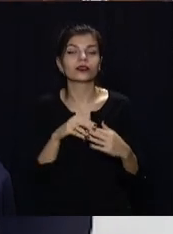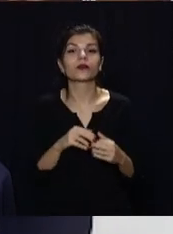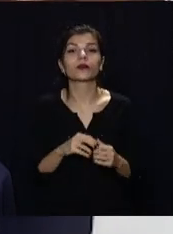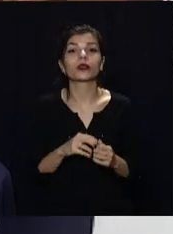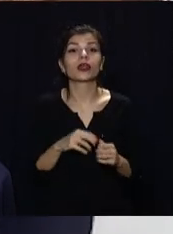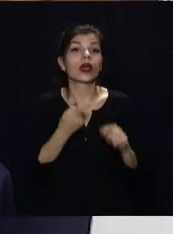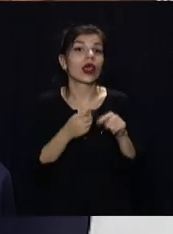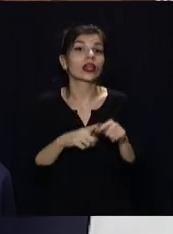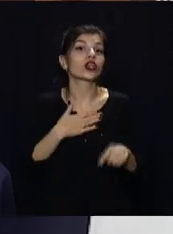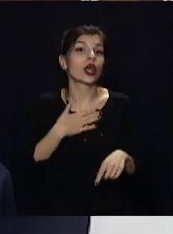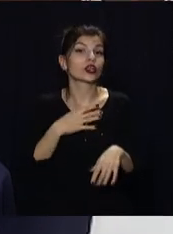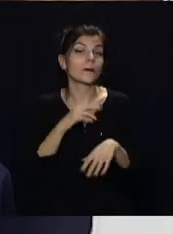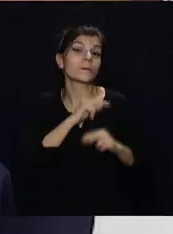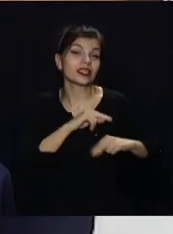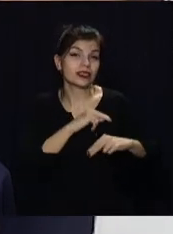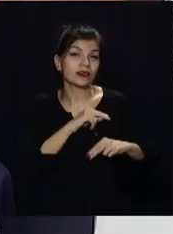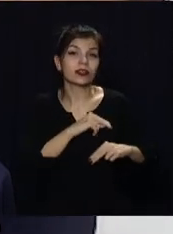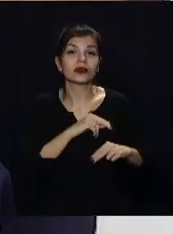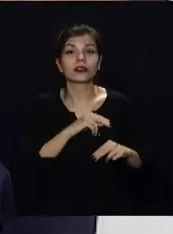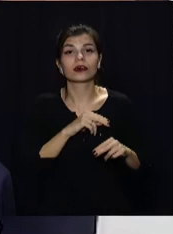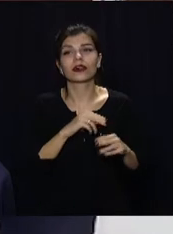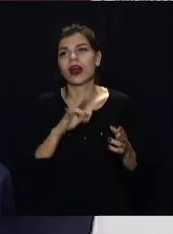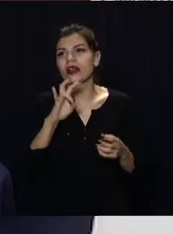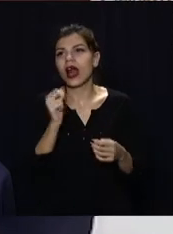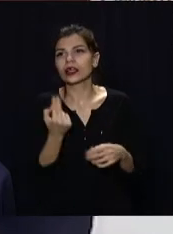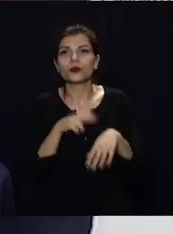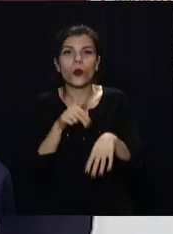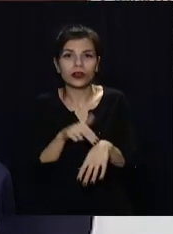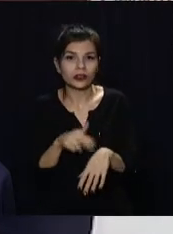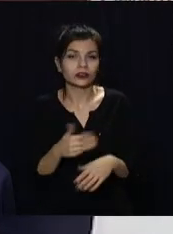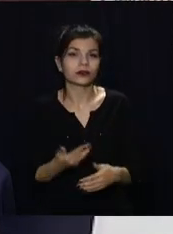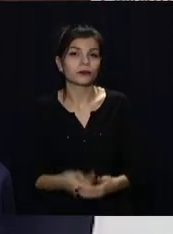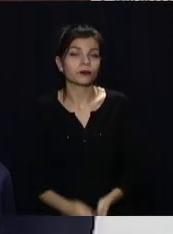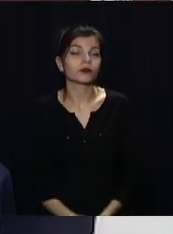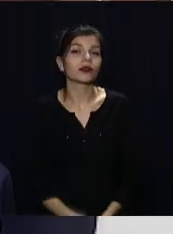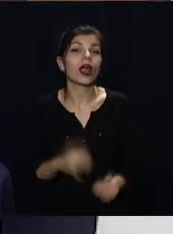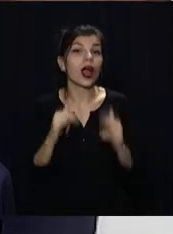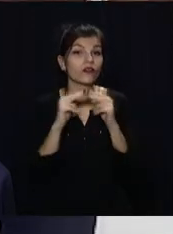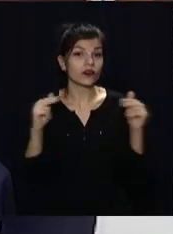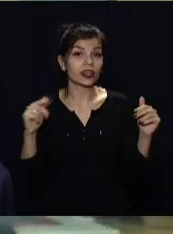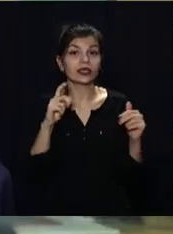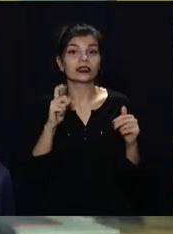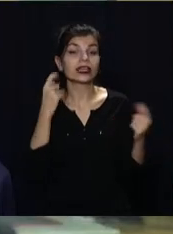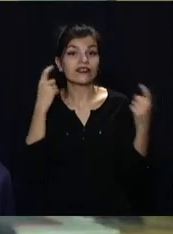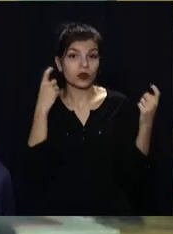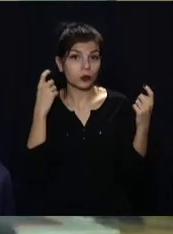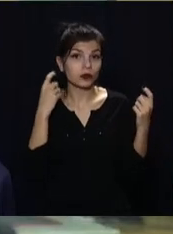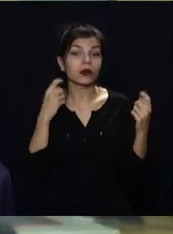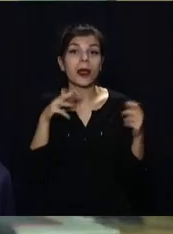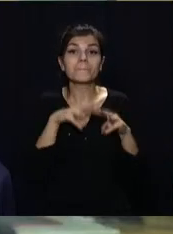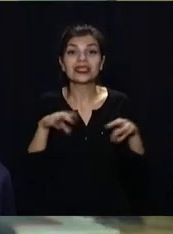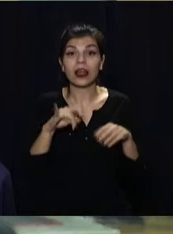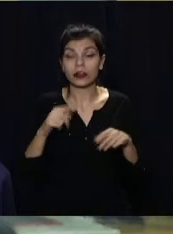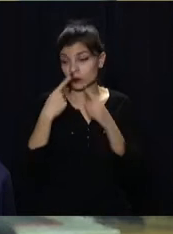ООС. Це наші працівники національної поліції. А у Дніпрі, за